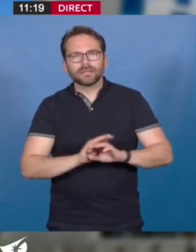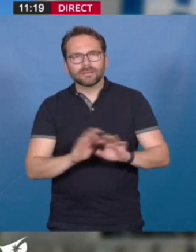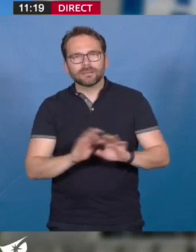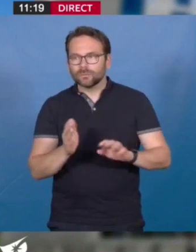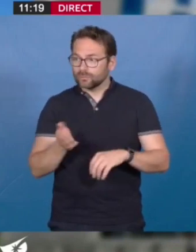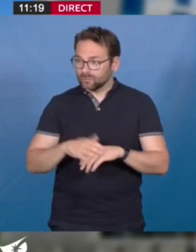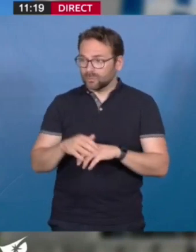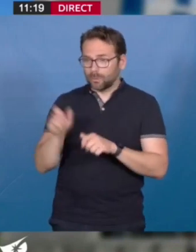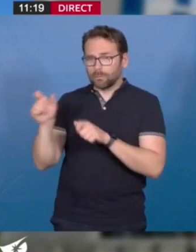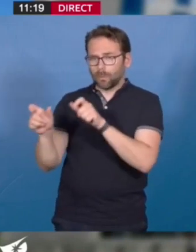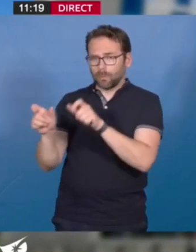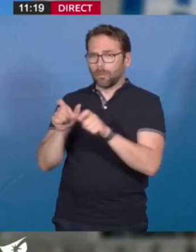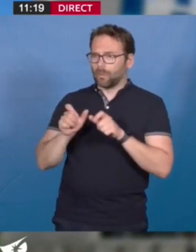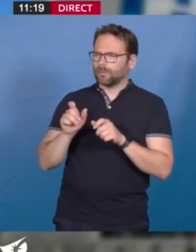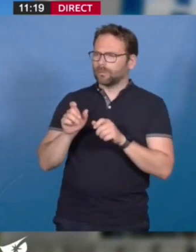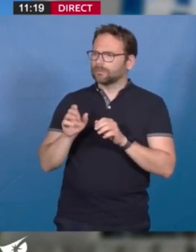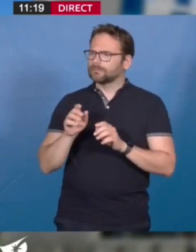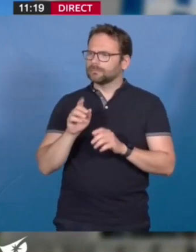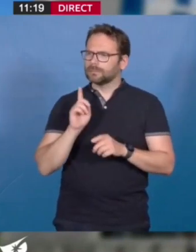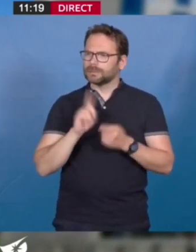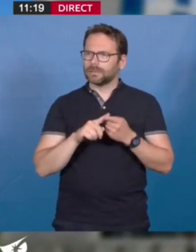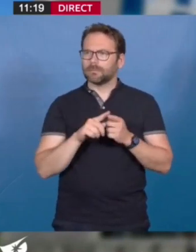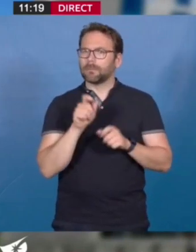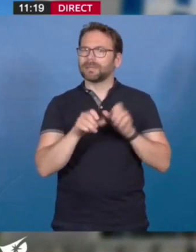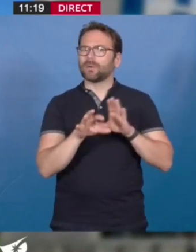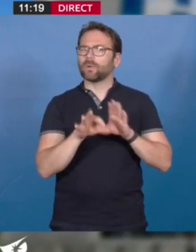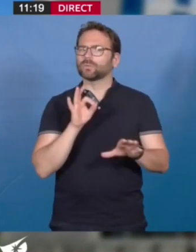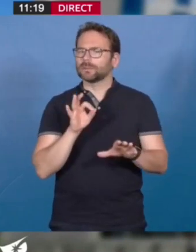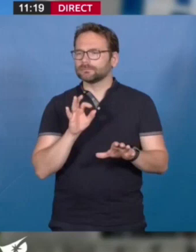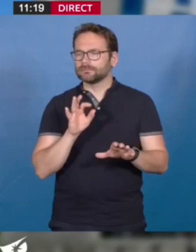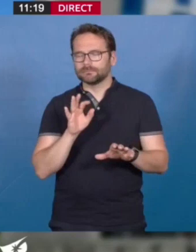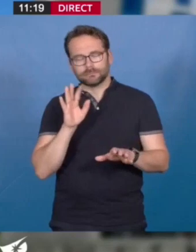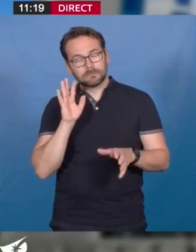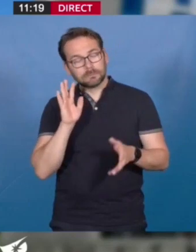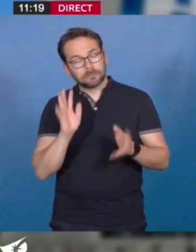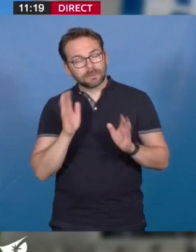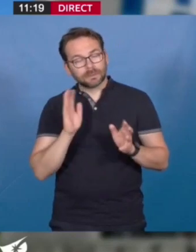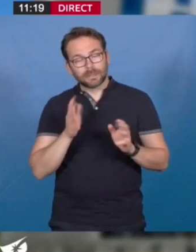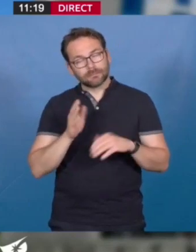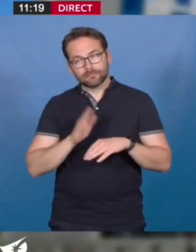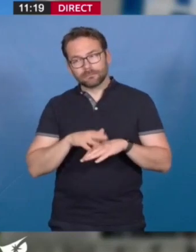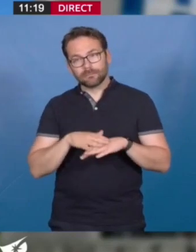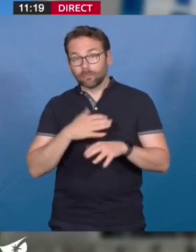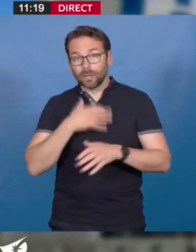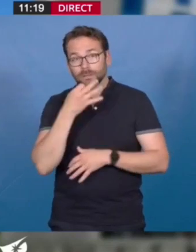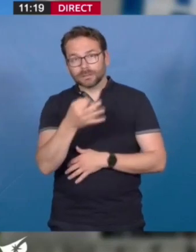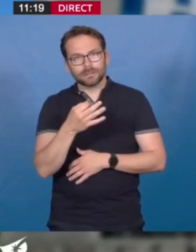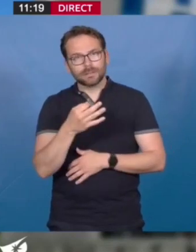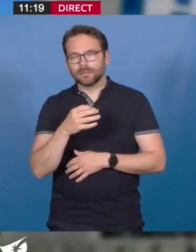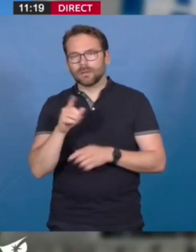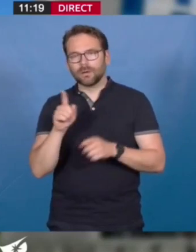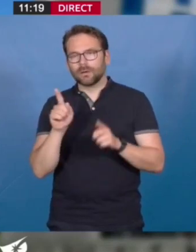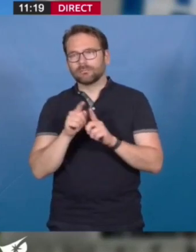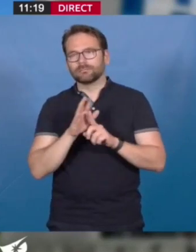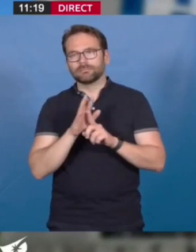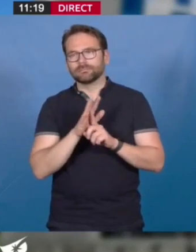ont été employés sur le choix des personnes, ils relèvent peut-être, et je n'hésite pas à le dire, de la diffamation. Je